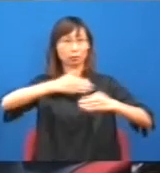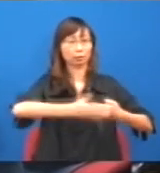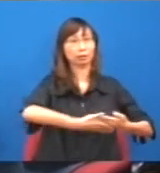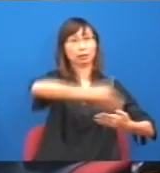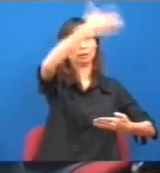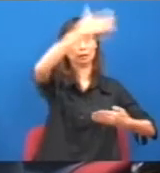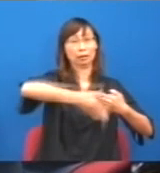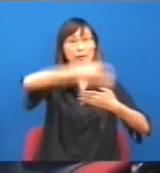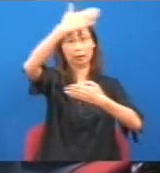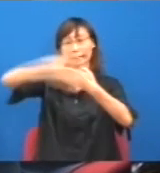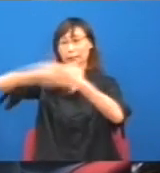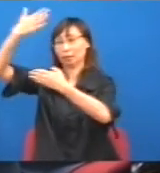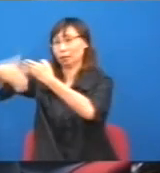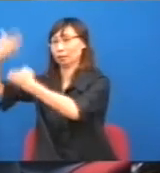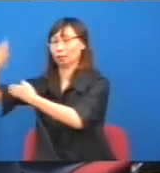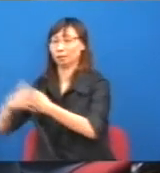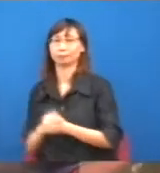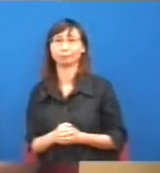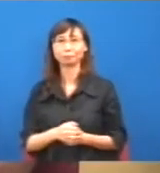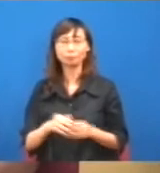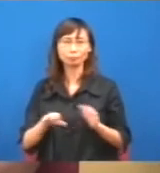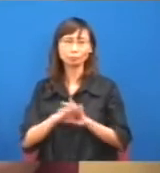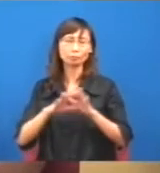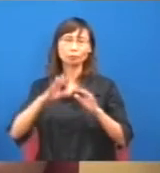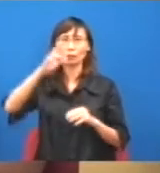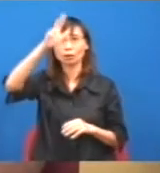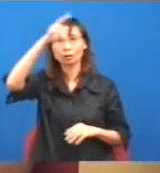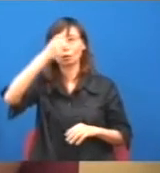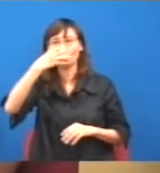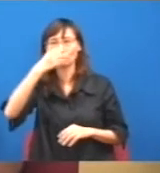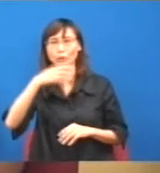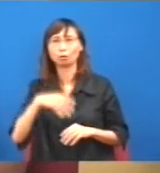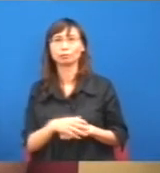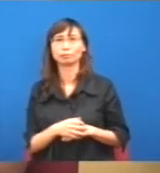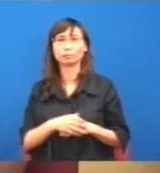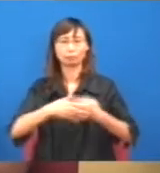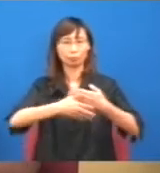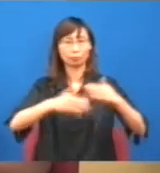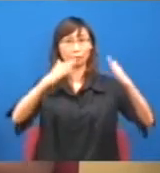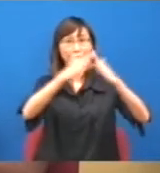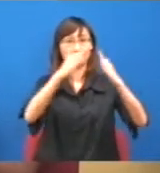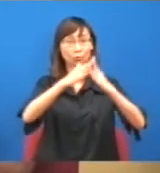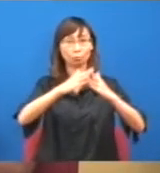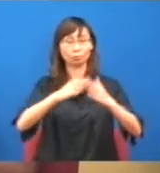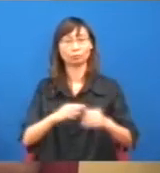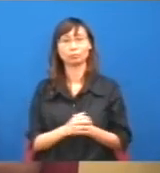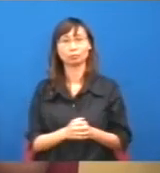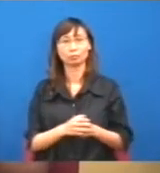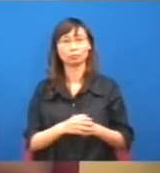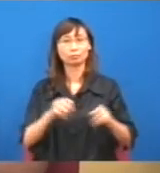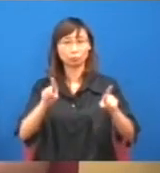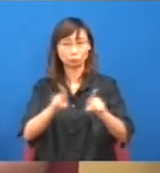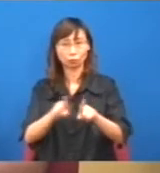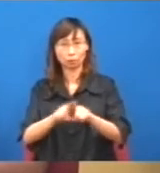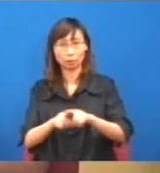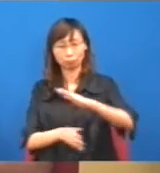你看回整個物落就是,政府最好就是,整個香港只有兩類東西,豪宅,還有購物店,加上